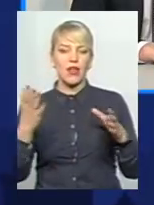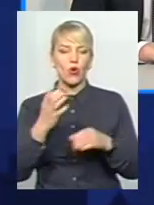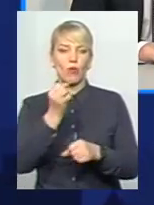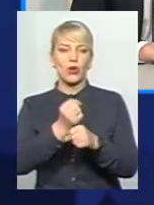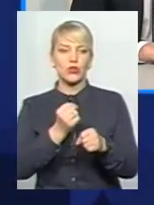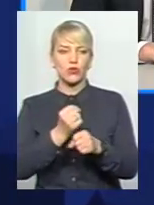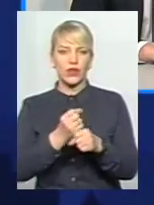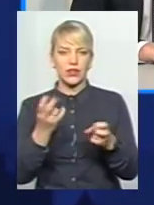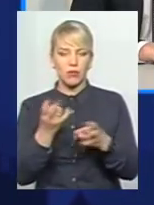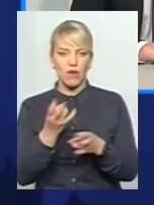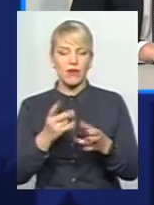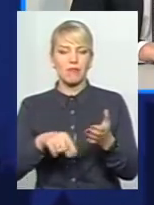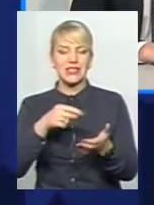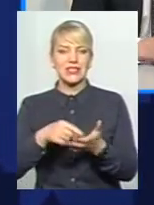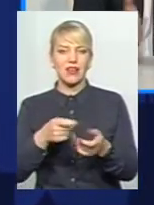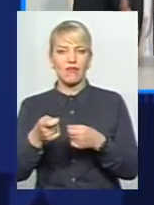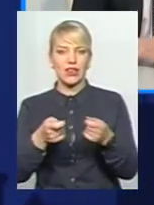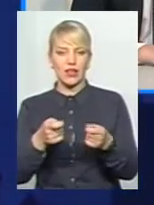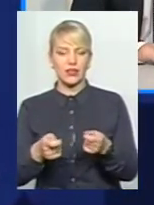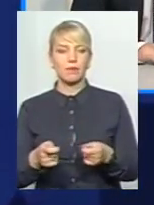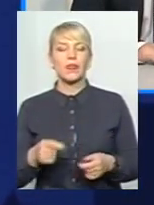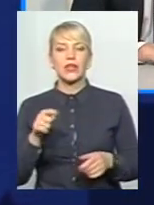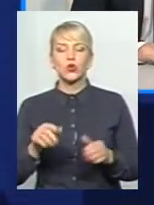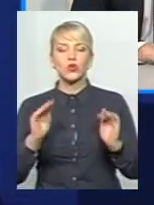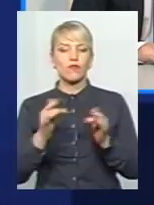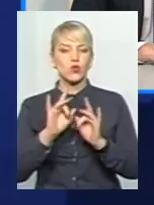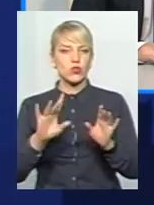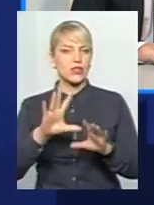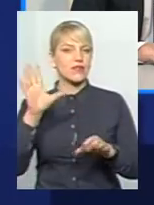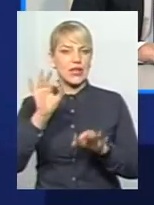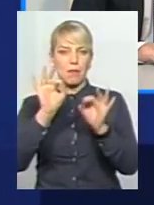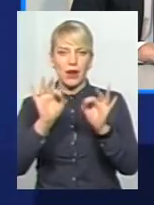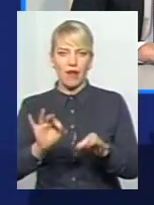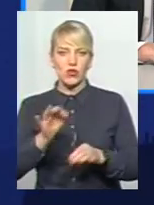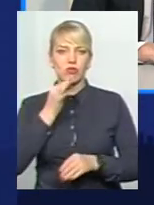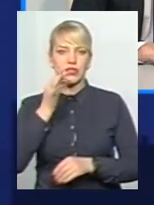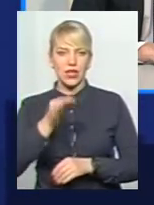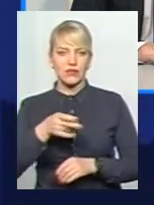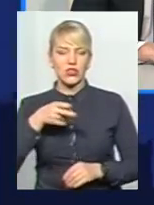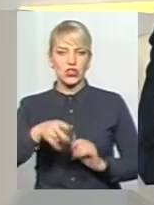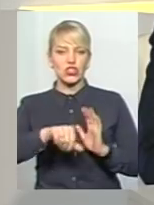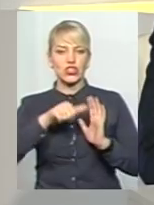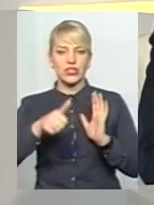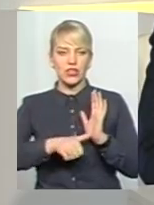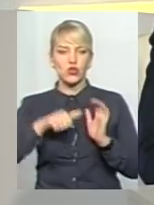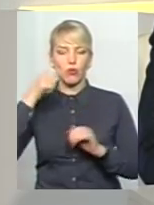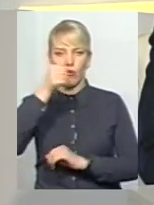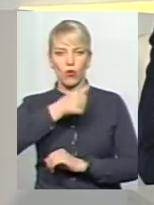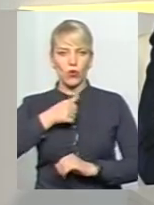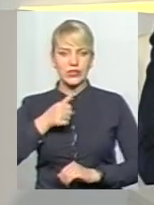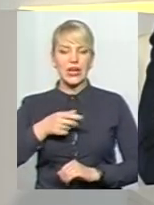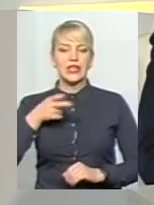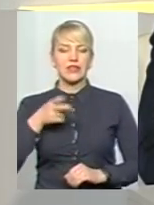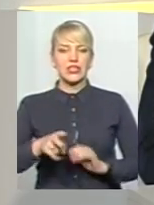працювати міська влада. Що ми власне її робимо? Тут в сюжеті все абсолютно правильно сказано. Ми в 2016 році, скажімо, на